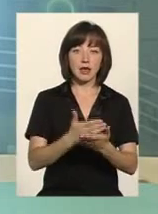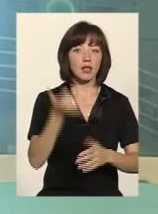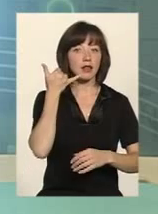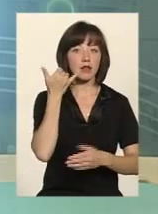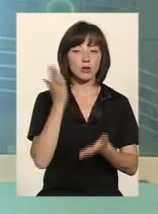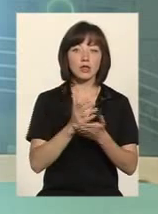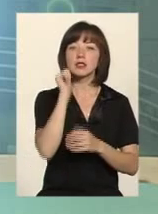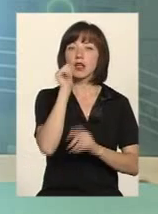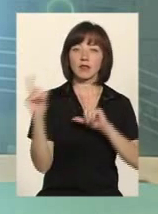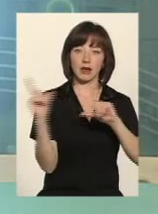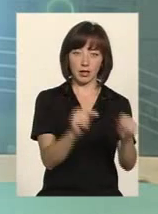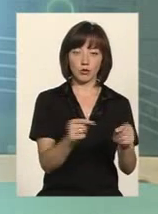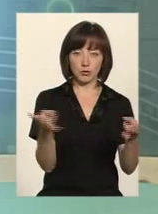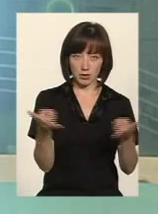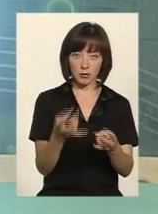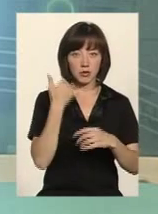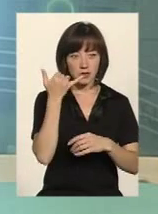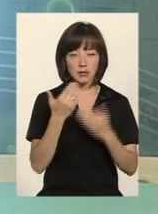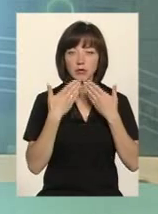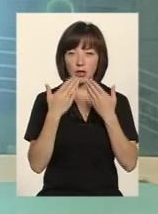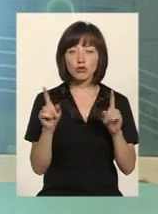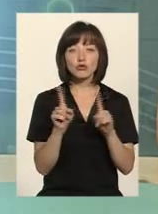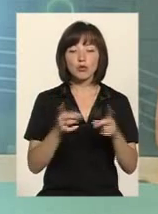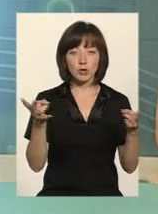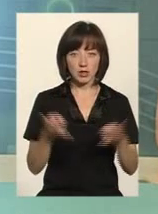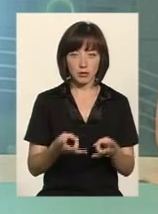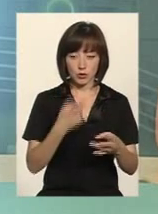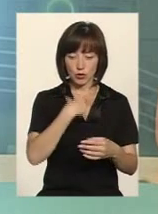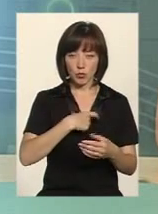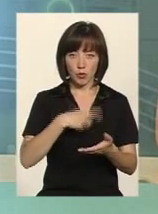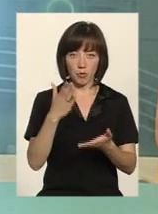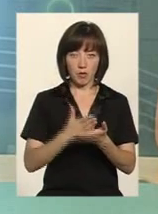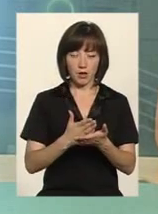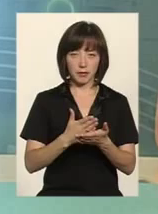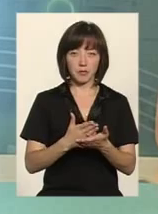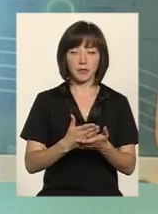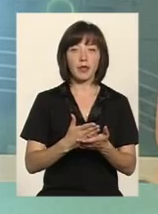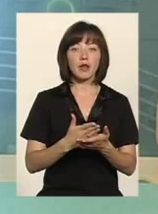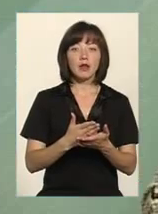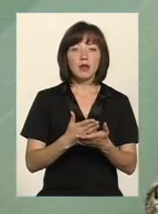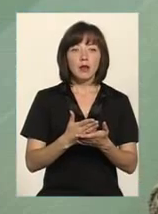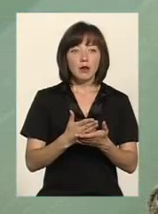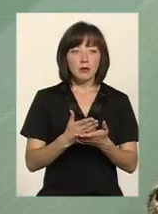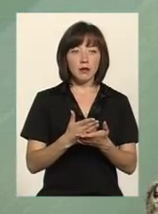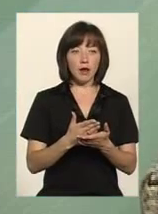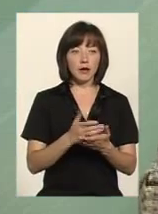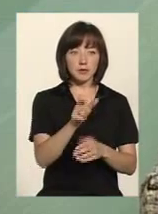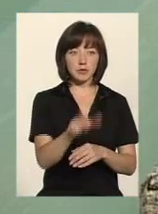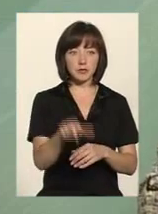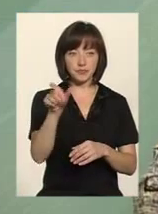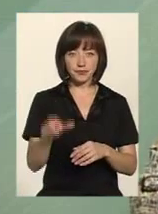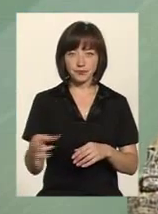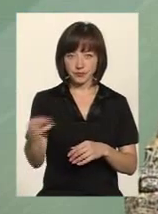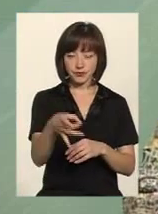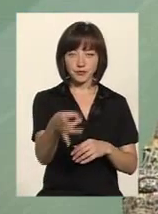все, завтра їду. Потрібно передзвонити і запитати, що потрібно із собою мати? Якщо ми кажемо про тих людей, які знаходяться в